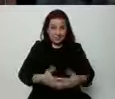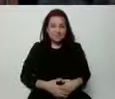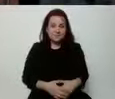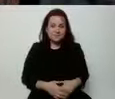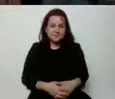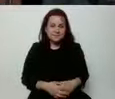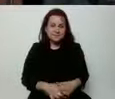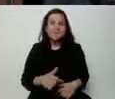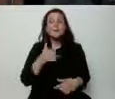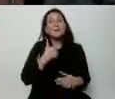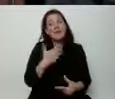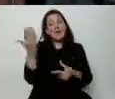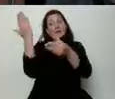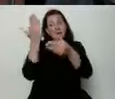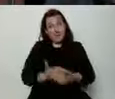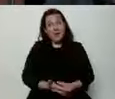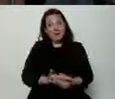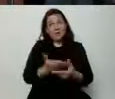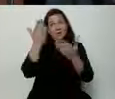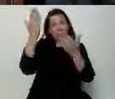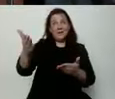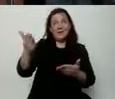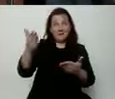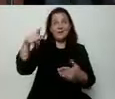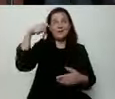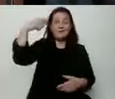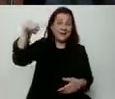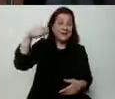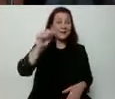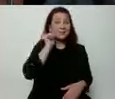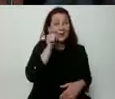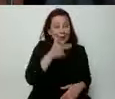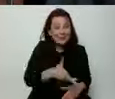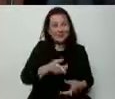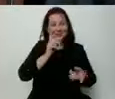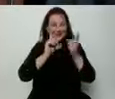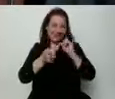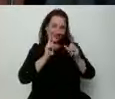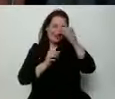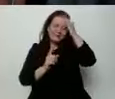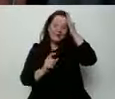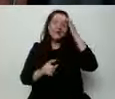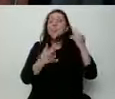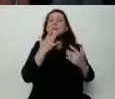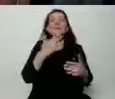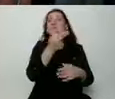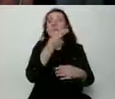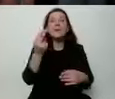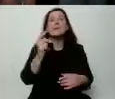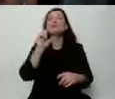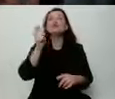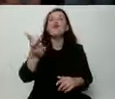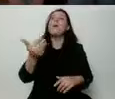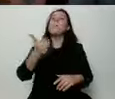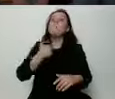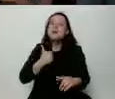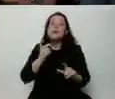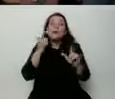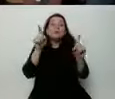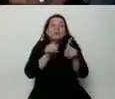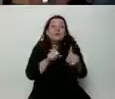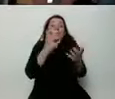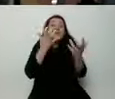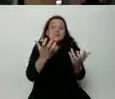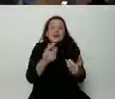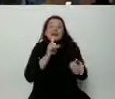Ja zapraszam pana prezydenta codziennie do tego, żeby debatować. Żeby nie mówić o tym, co było, tylko o tym, co będzie i żeby rozmawiać właśnie